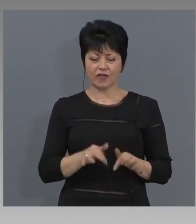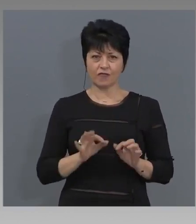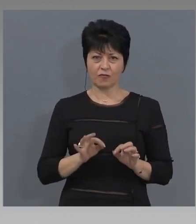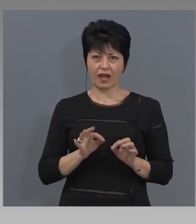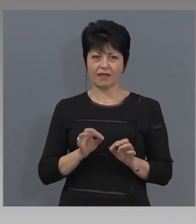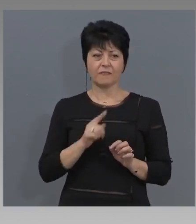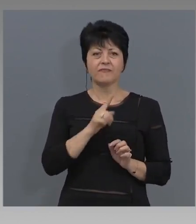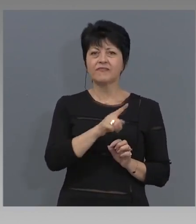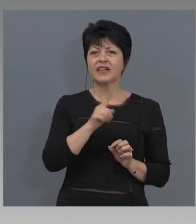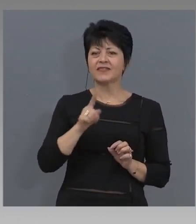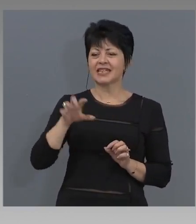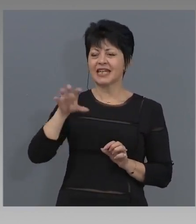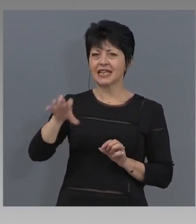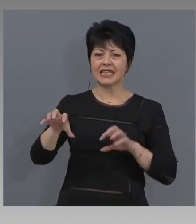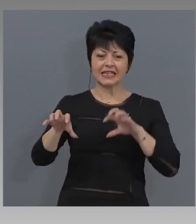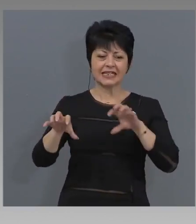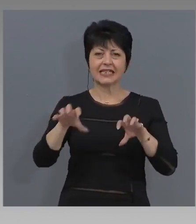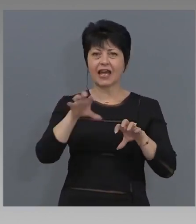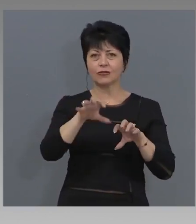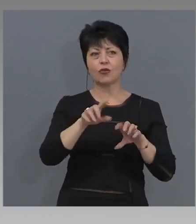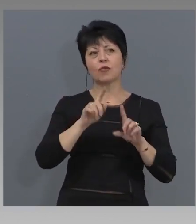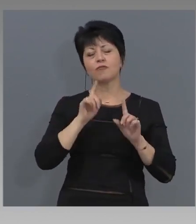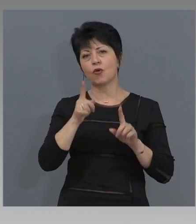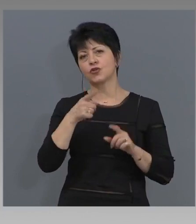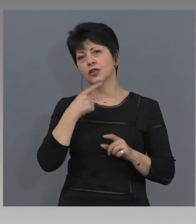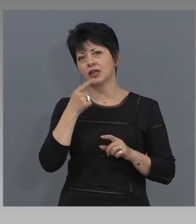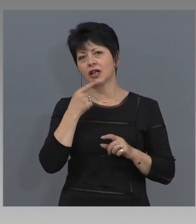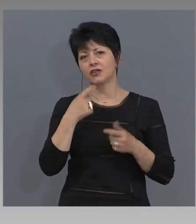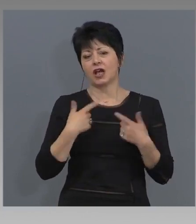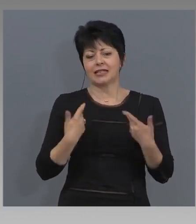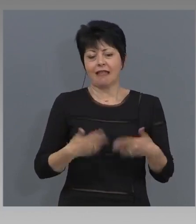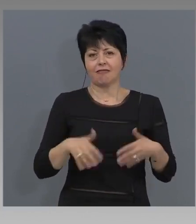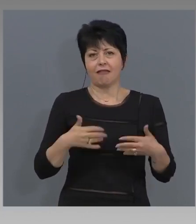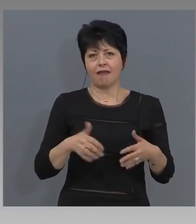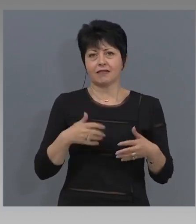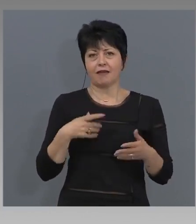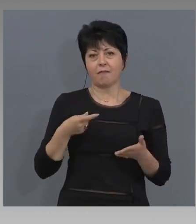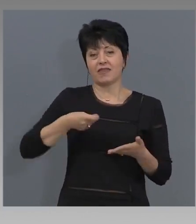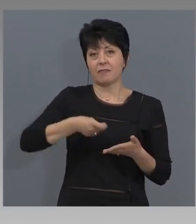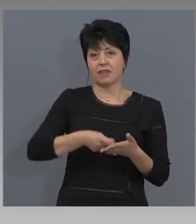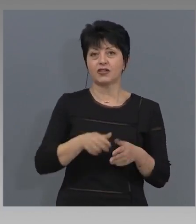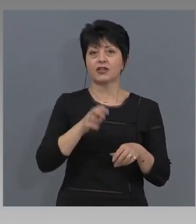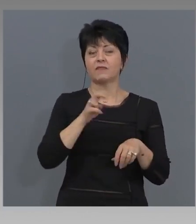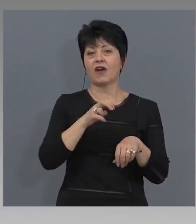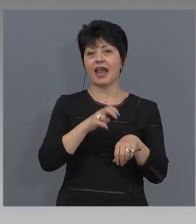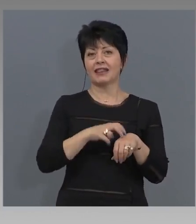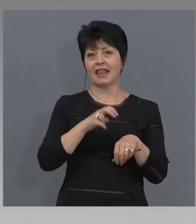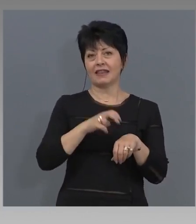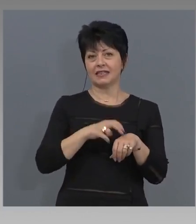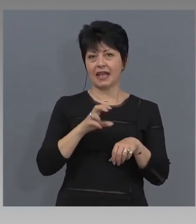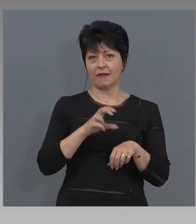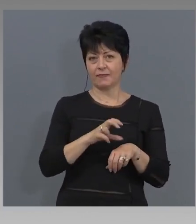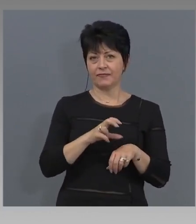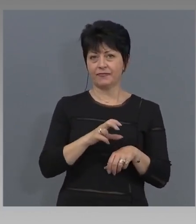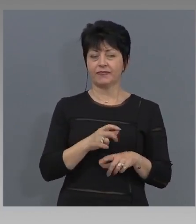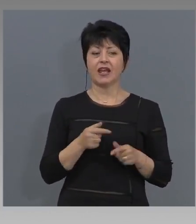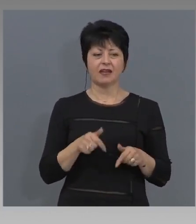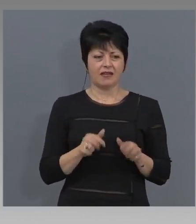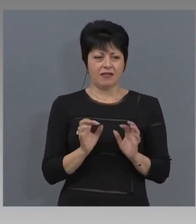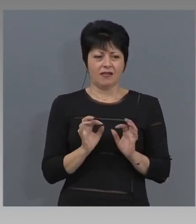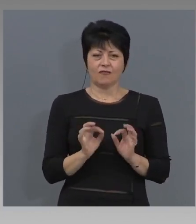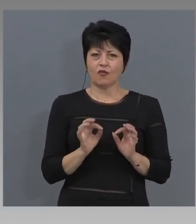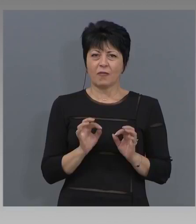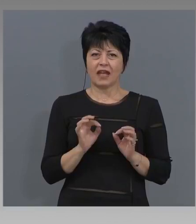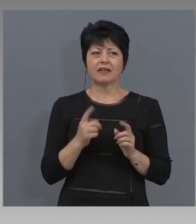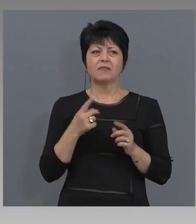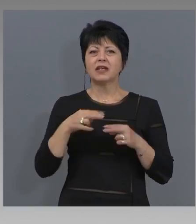да каже, аз не искам да плащам това ДДС. Но това ДДС, те са преносител. Това ДДС никога не е било за тях. В момента,